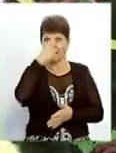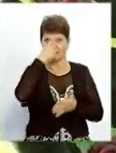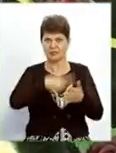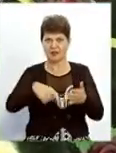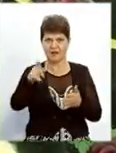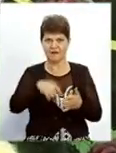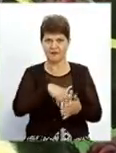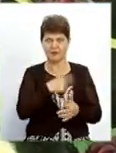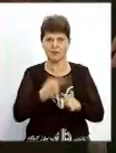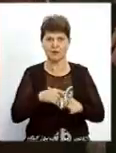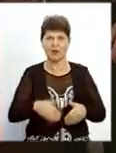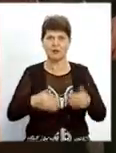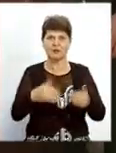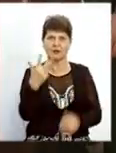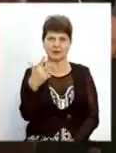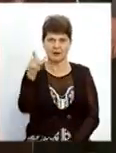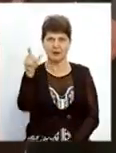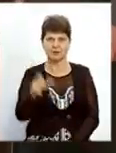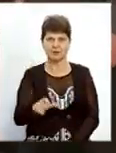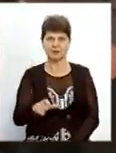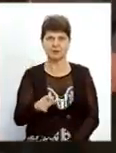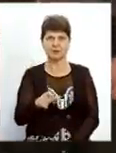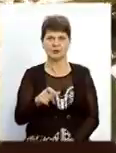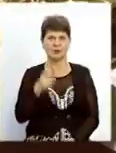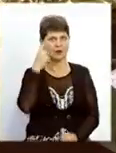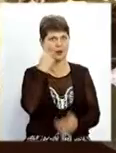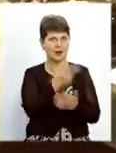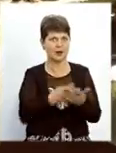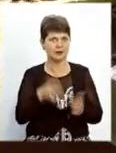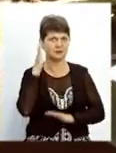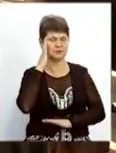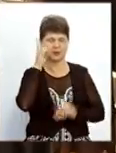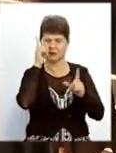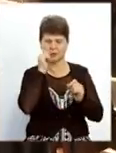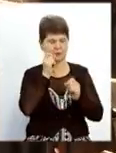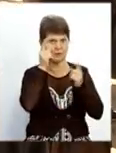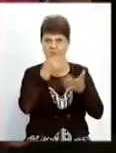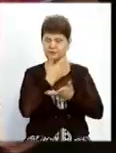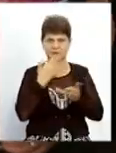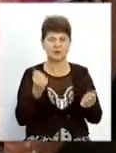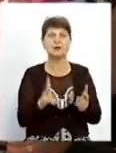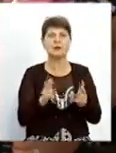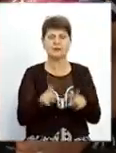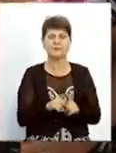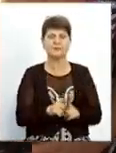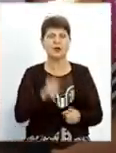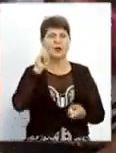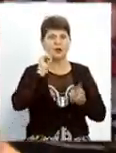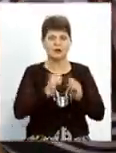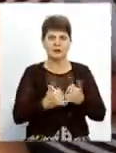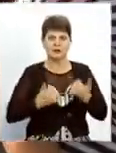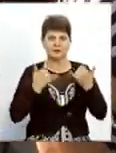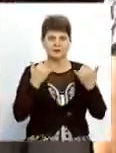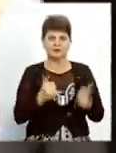Тому що тенденція три людини лягли спати, не проснулись. Ну, як то так. На знак вшанування пам'яті